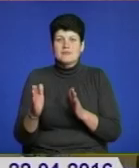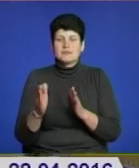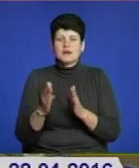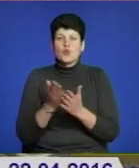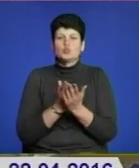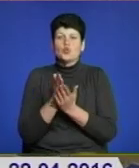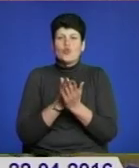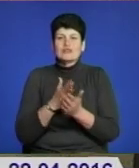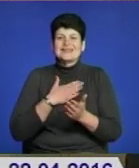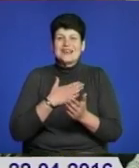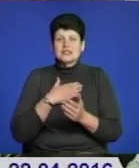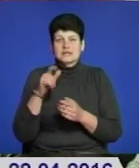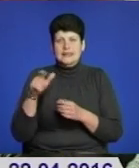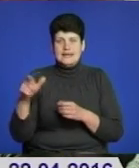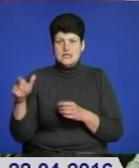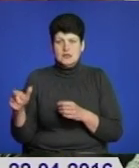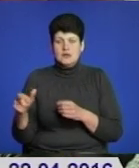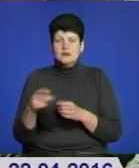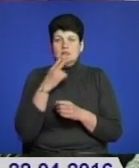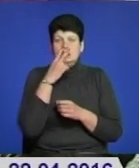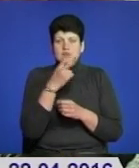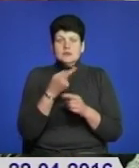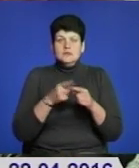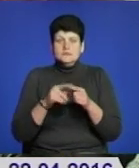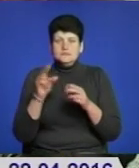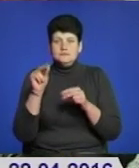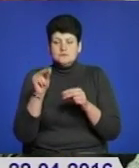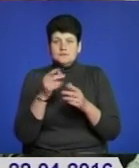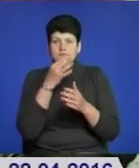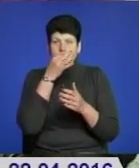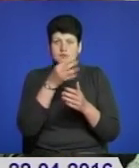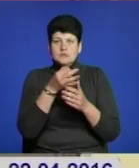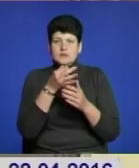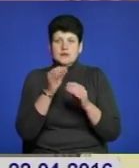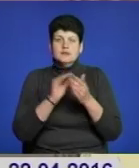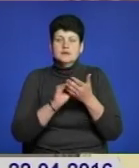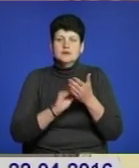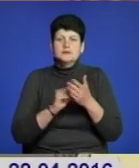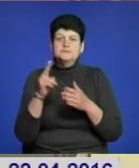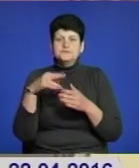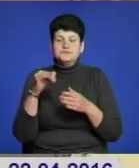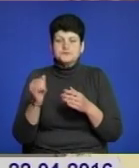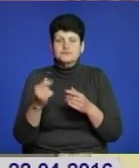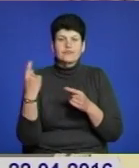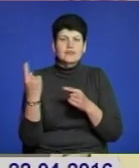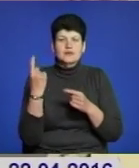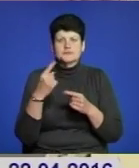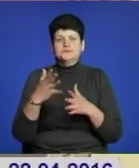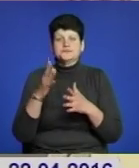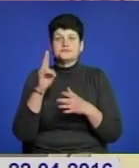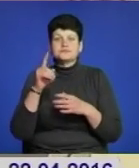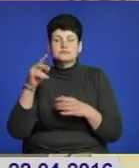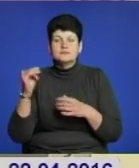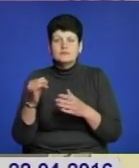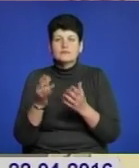обслуговування наших клієнтів. Вражаючі цифри, чиновниця навела журналістам про динаміку єдиного казначейського рахунку. Під час